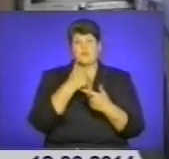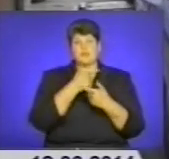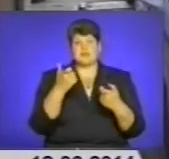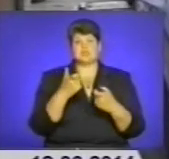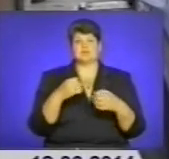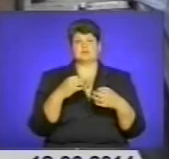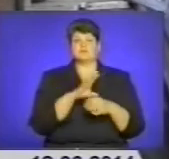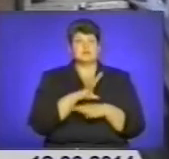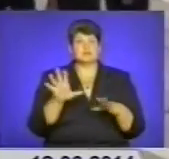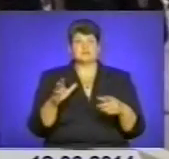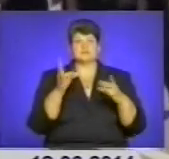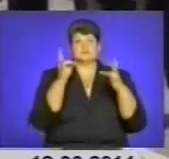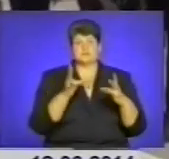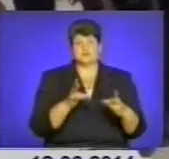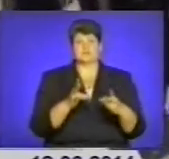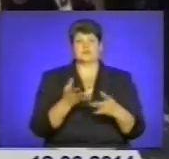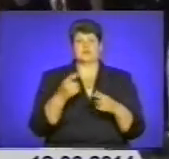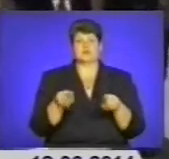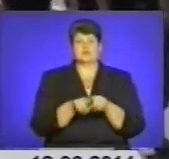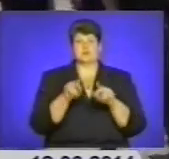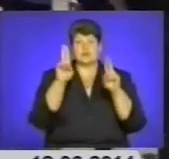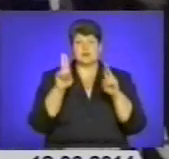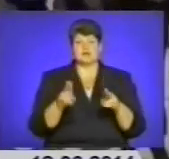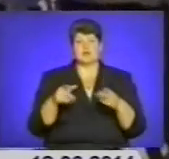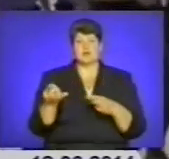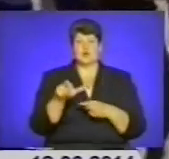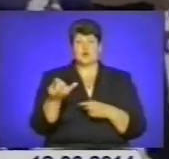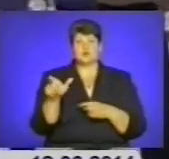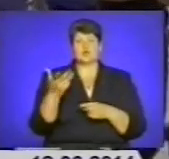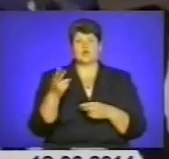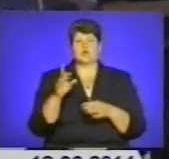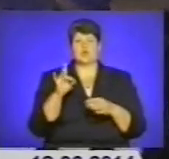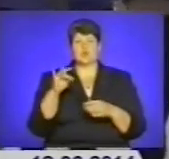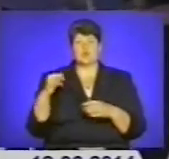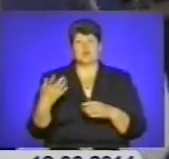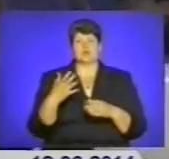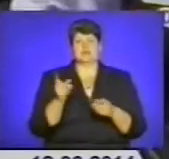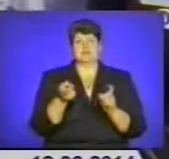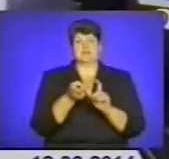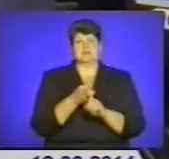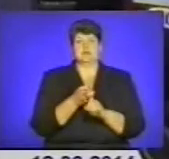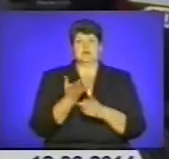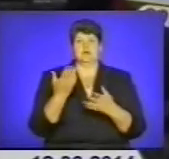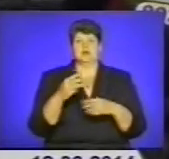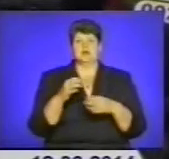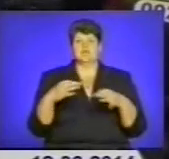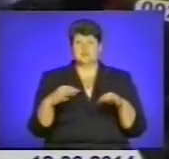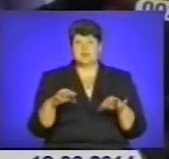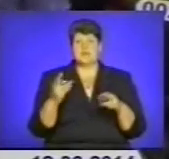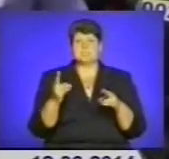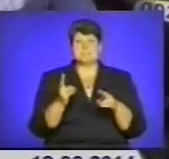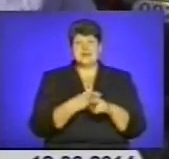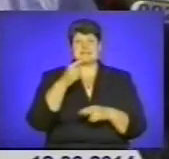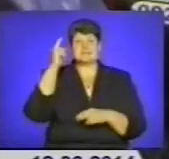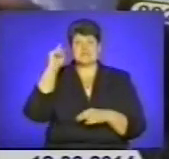на автошляхах і спити на знання правил дорожнього руху проходили працівники міліції, за котрими закріплені службові автомобілі. Адже без теоретичних